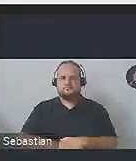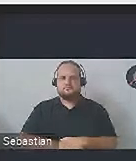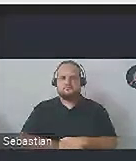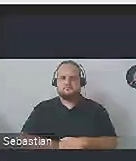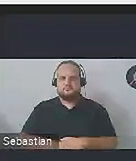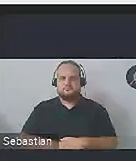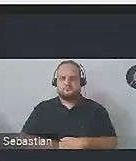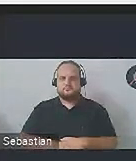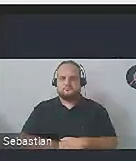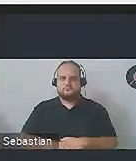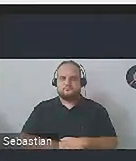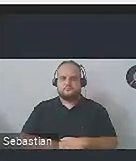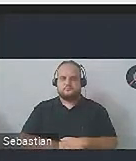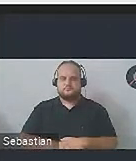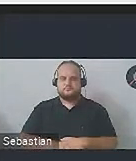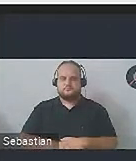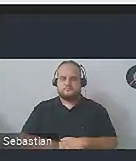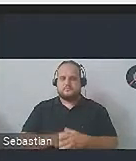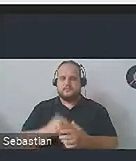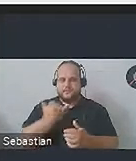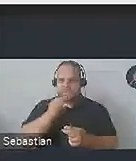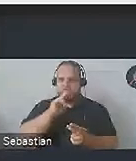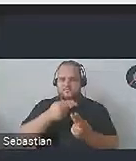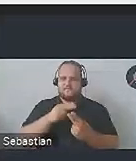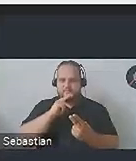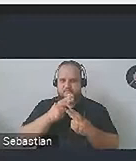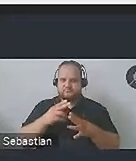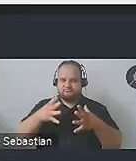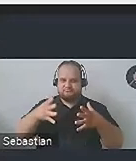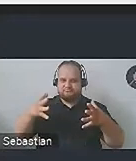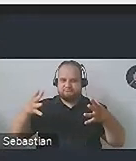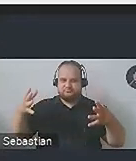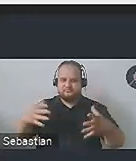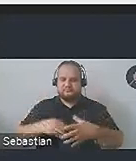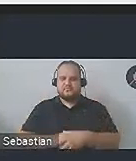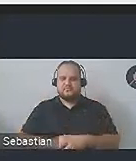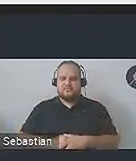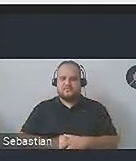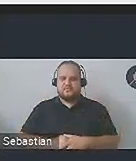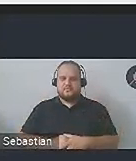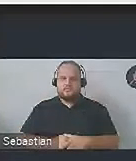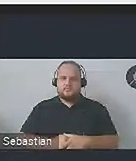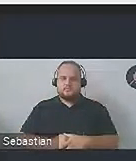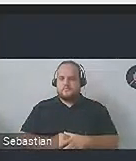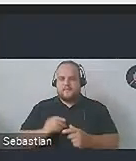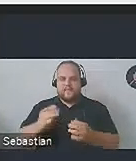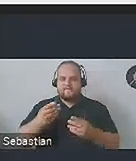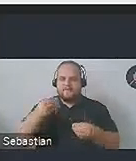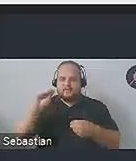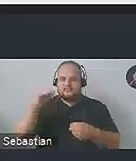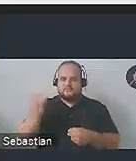już chyba, o, jeszcze ktoś odpowiada, widać? I jako największe słowa tutaj wyłaniają nam się